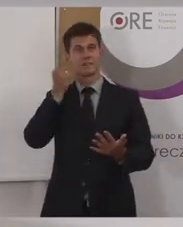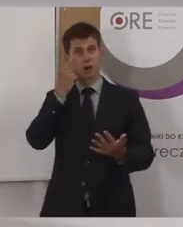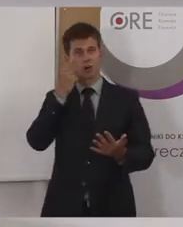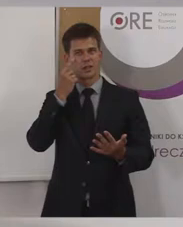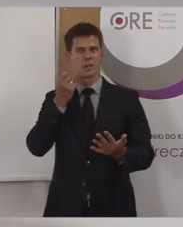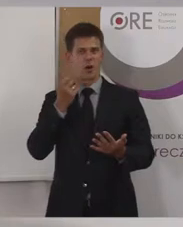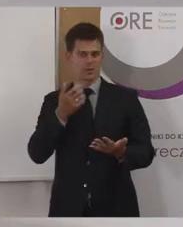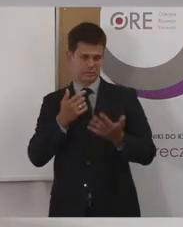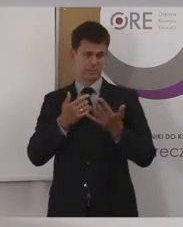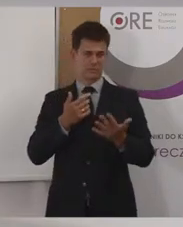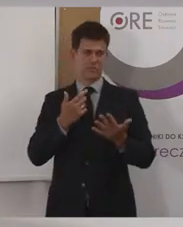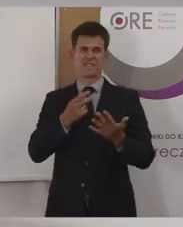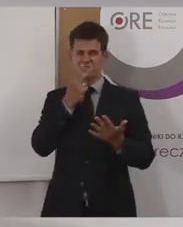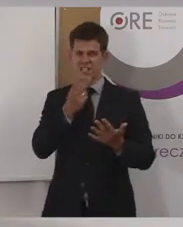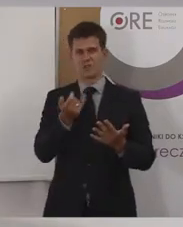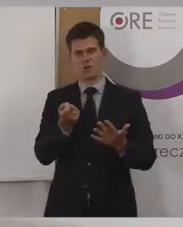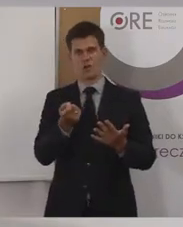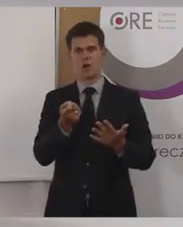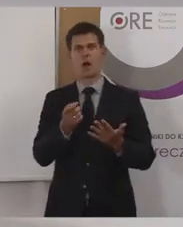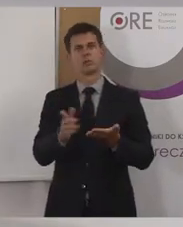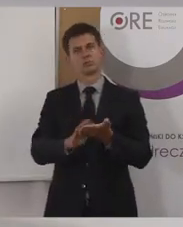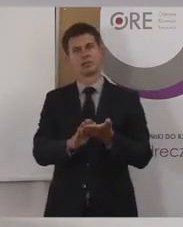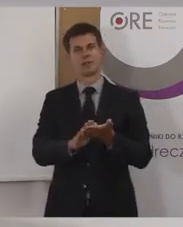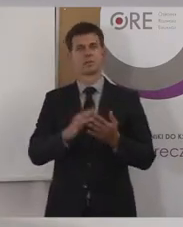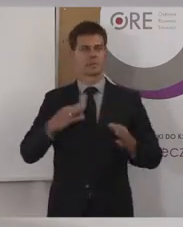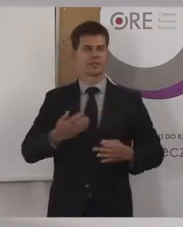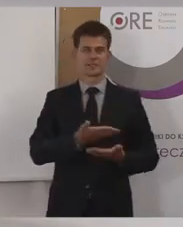posługuje. Także pozwolicie Państwo, że ja będę,